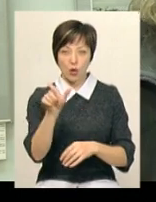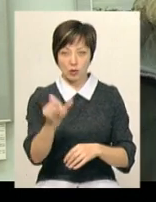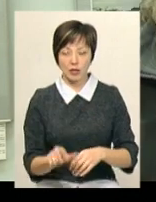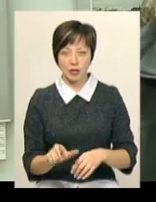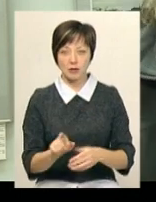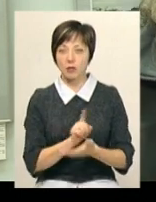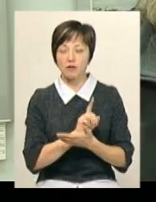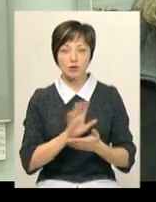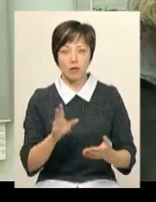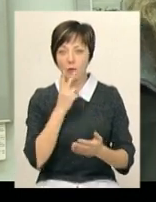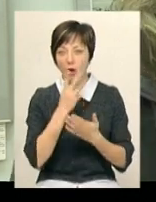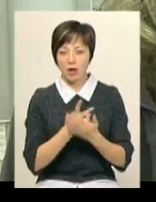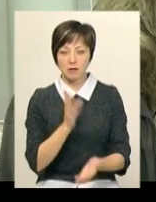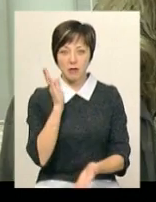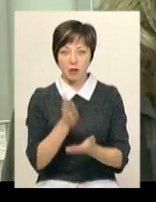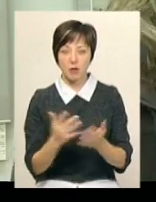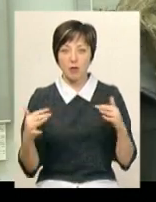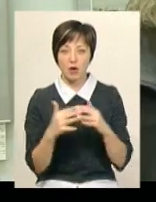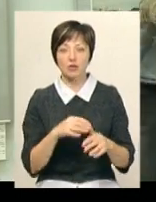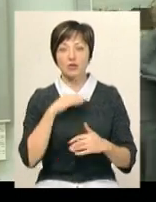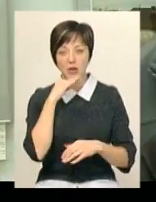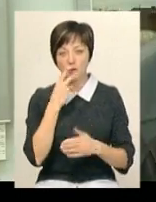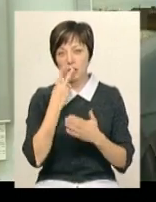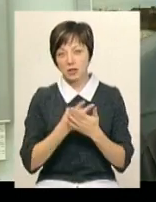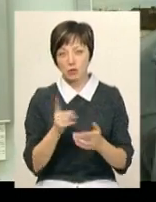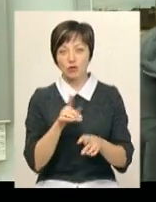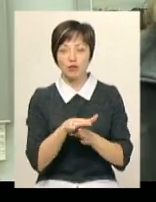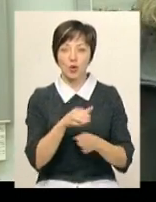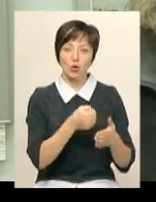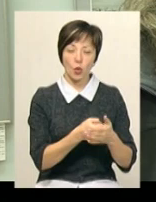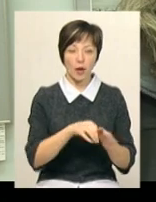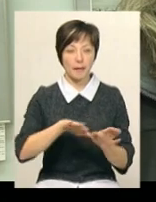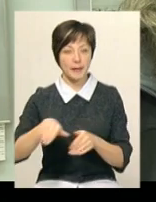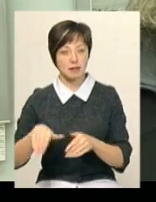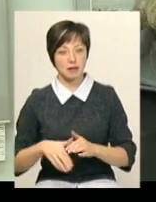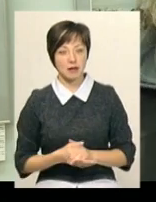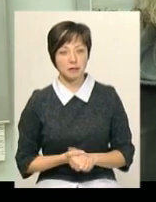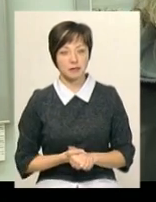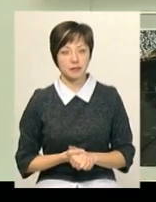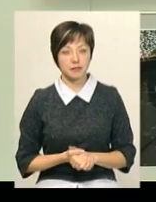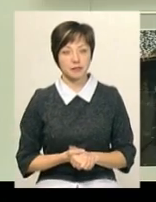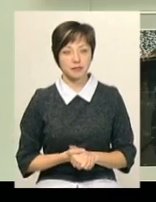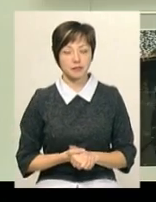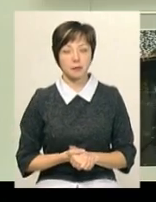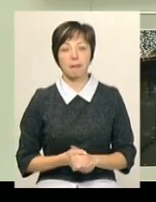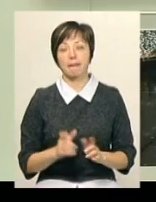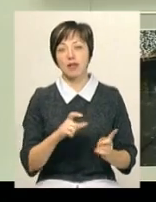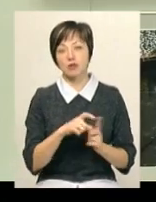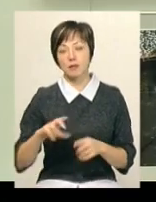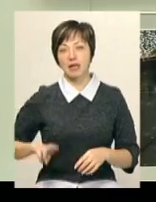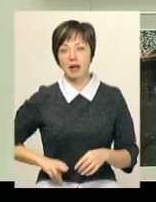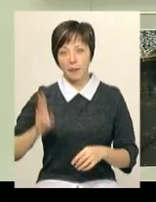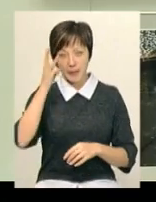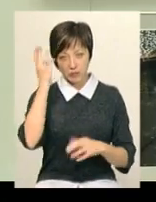Не обов'язково показувати прямі бої. Достатньо показати, що відбувалося до та після. За словами директора